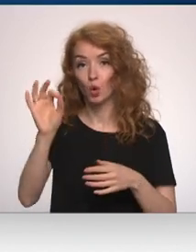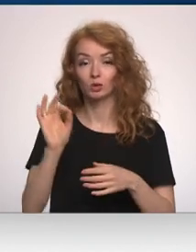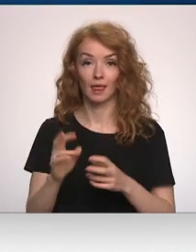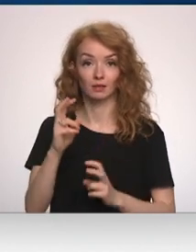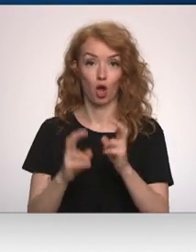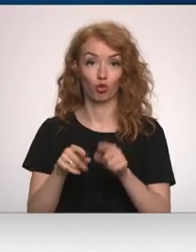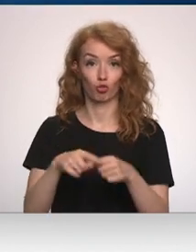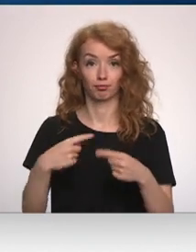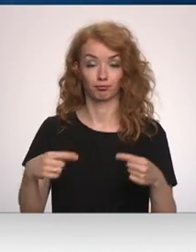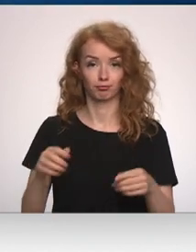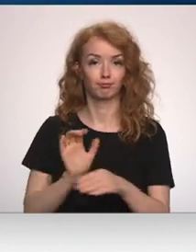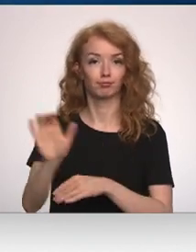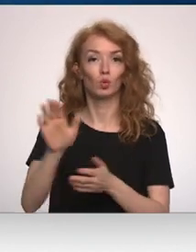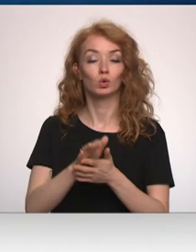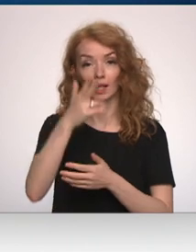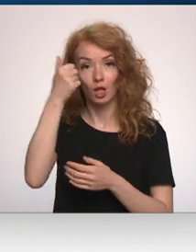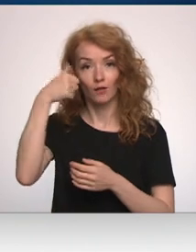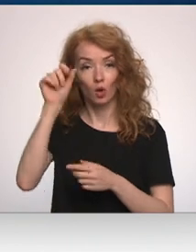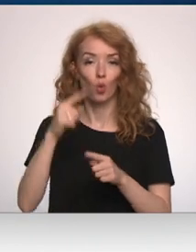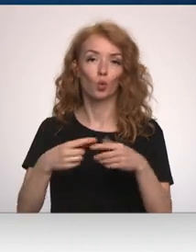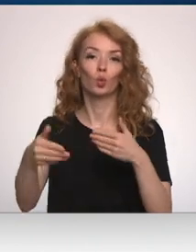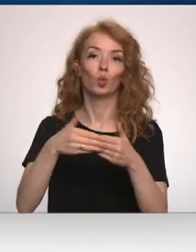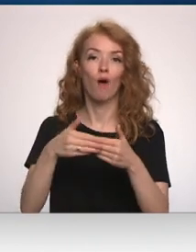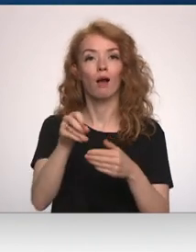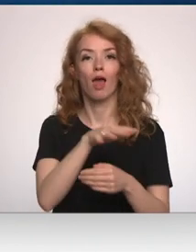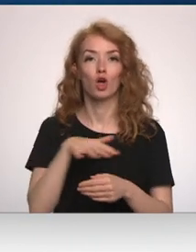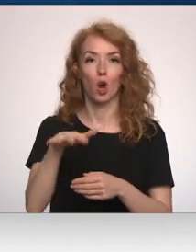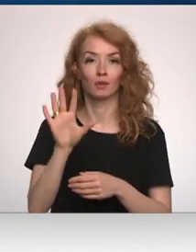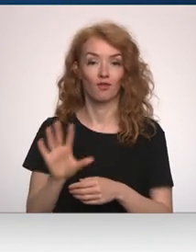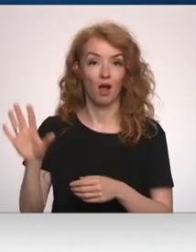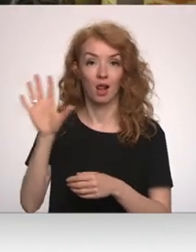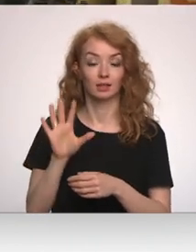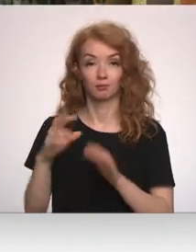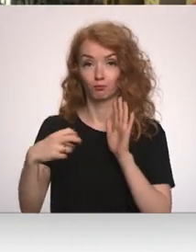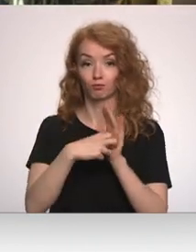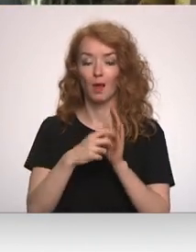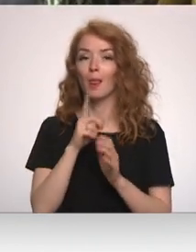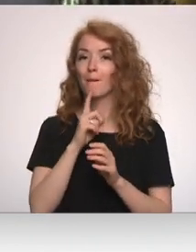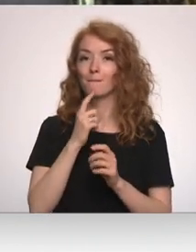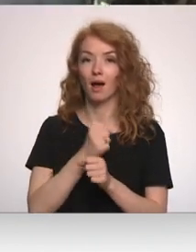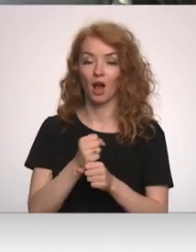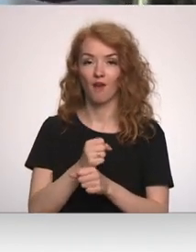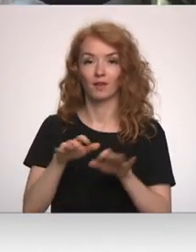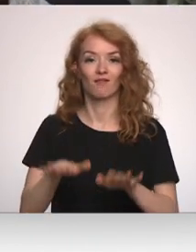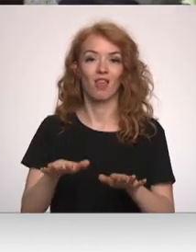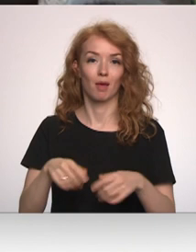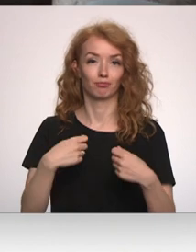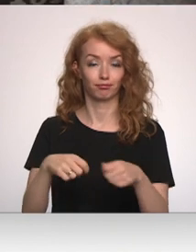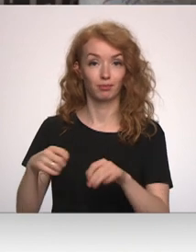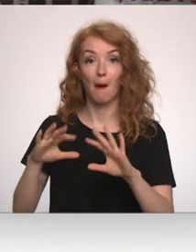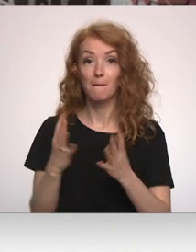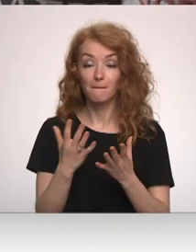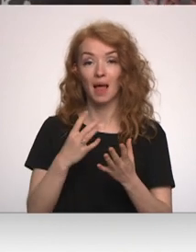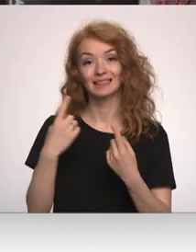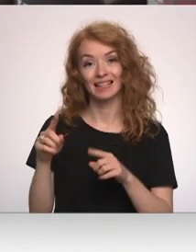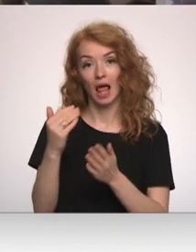saražotā tiek eksportēts uz Lietuvi, Igauniju un tuvākajām Eiropas valstīm. Zīmola Liepājas kafija pārdod vietējā tirgūs savukārt